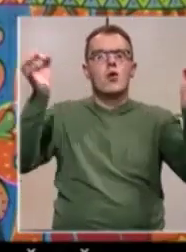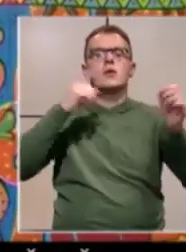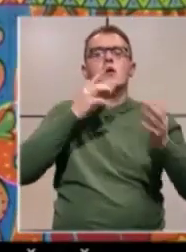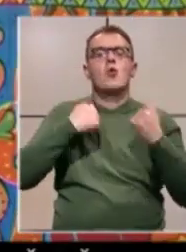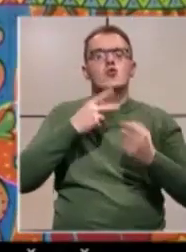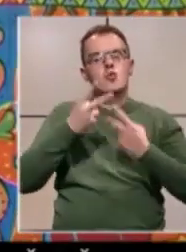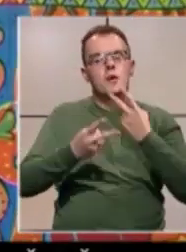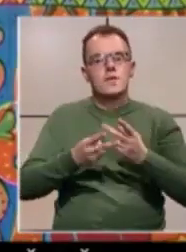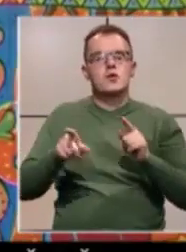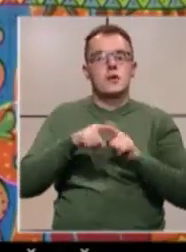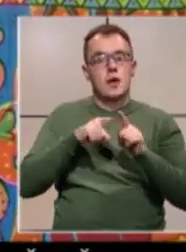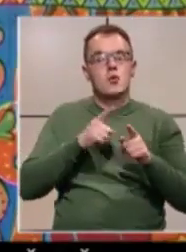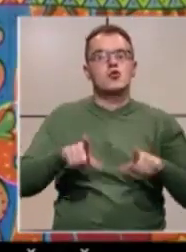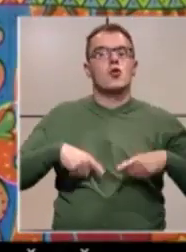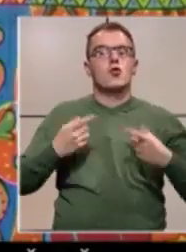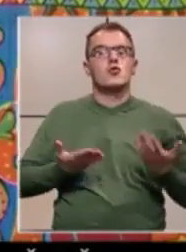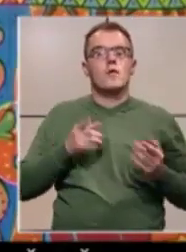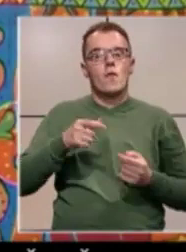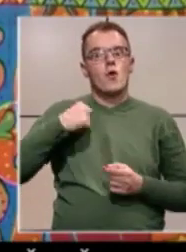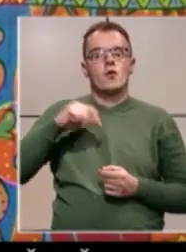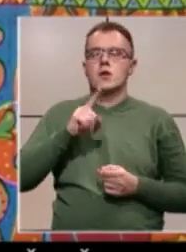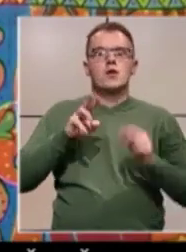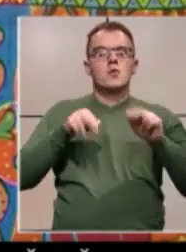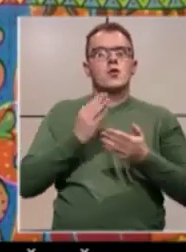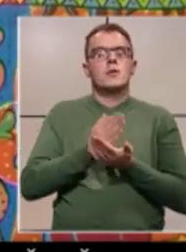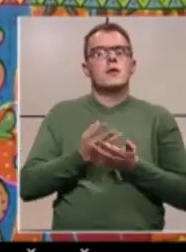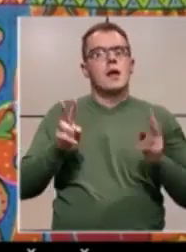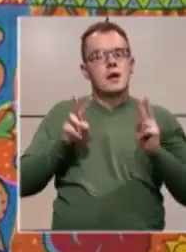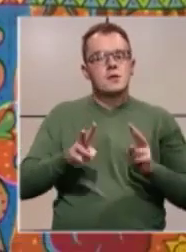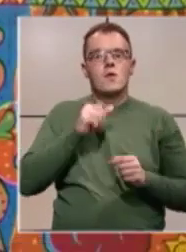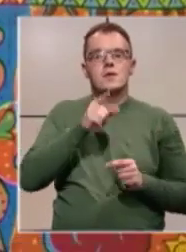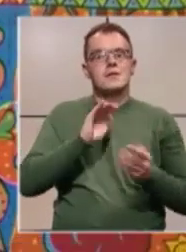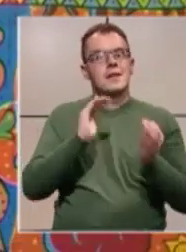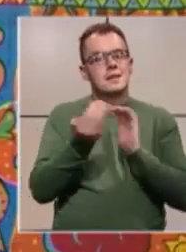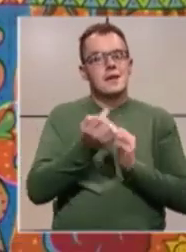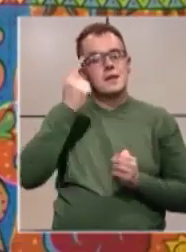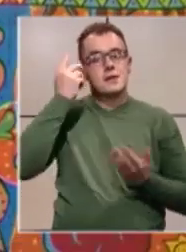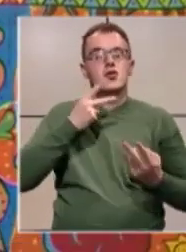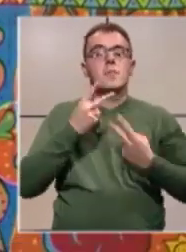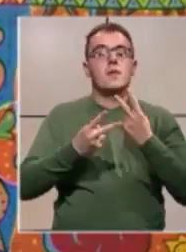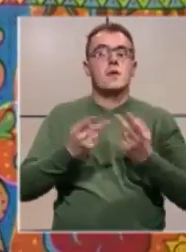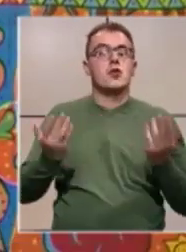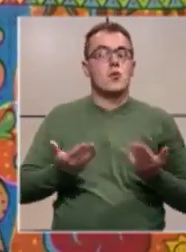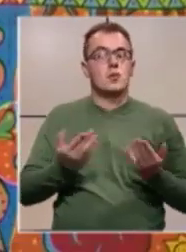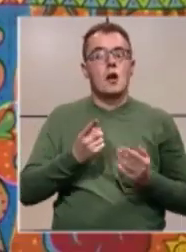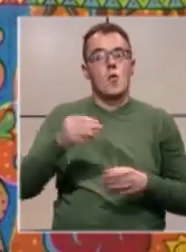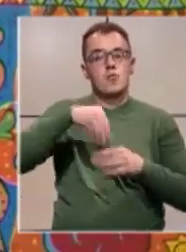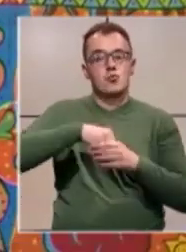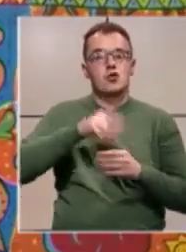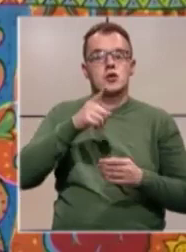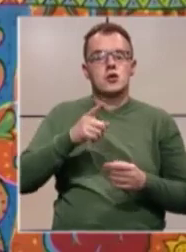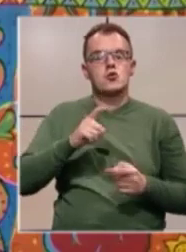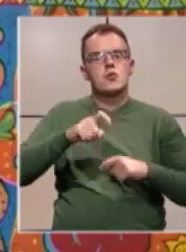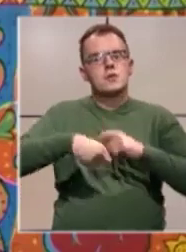također će doživiti da u ovoj godini neće moći biti realizovani iz te strane. Znači je predviđeno da u budžetu za